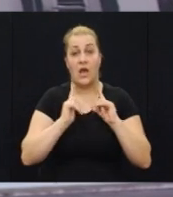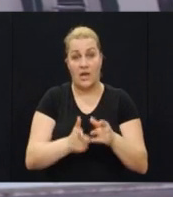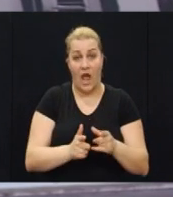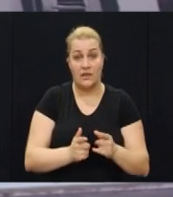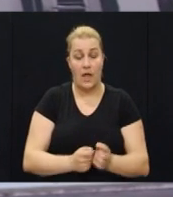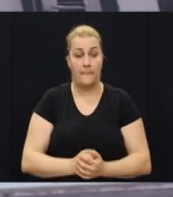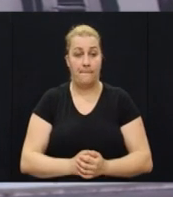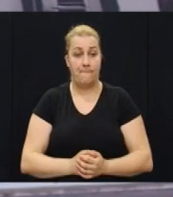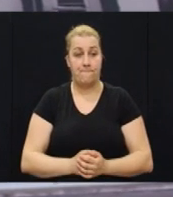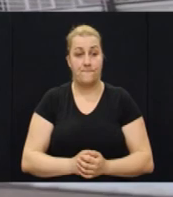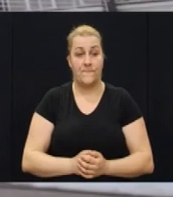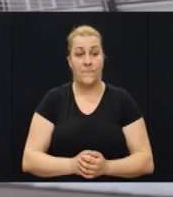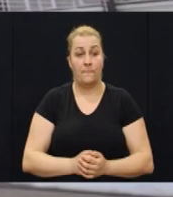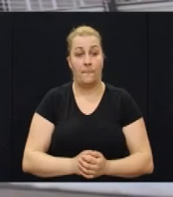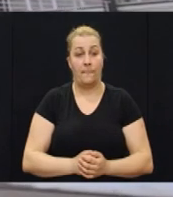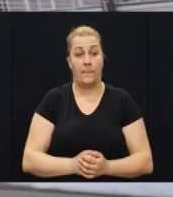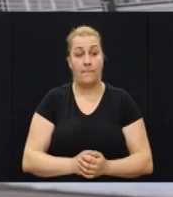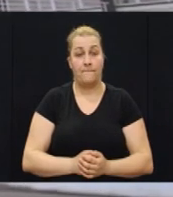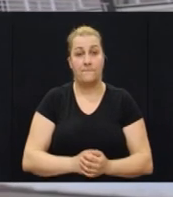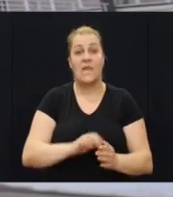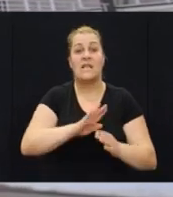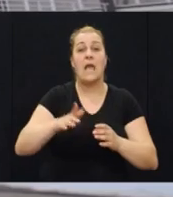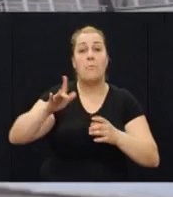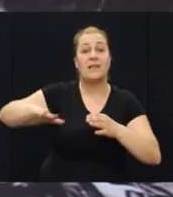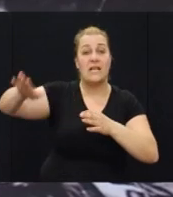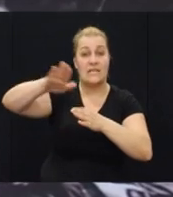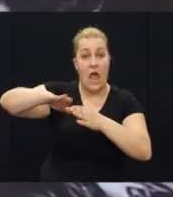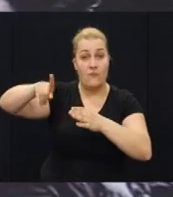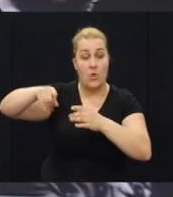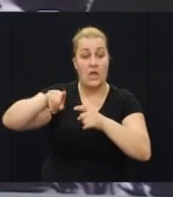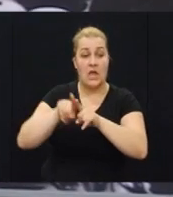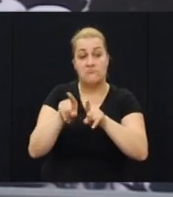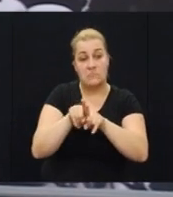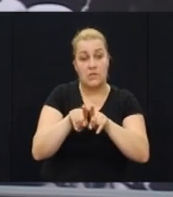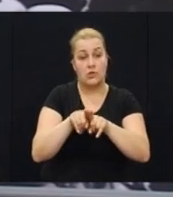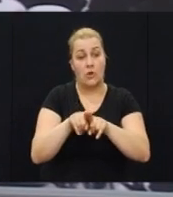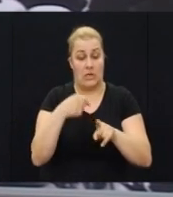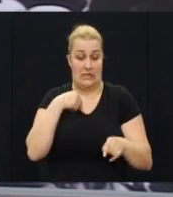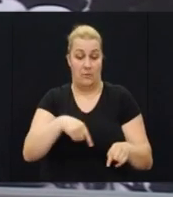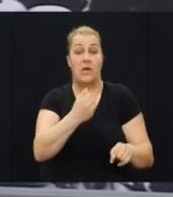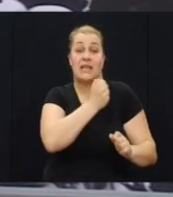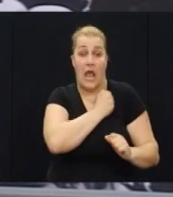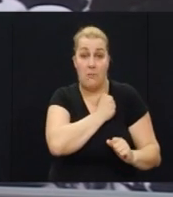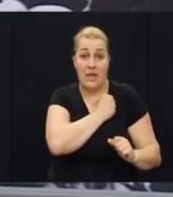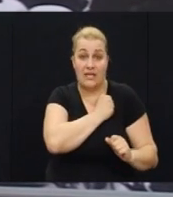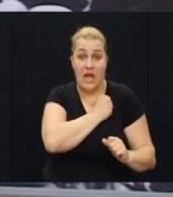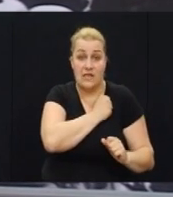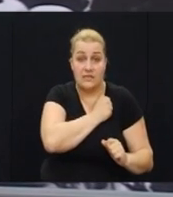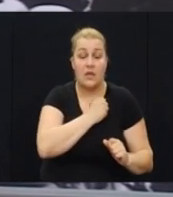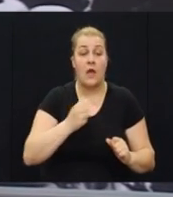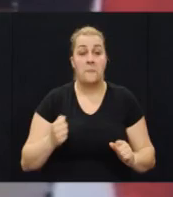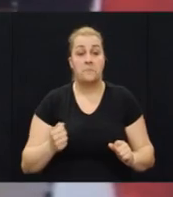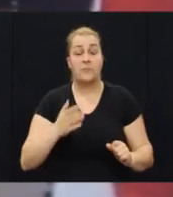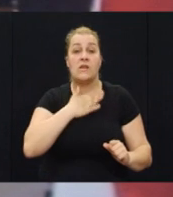rata zapadna Slavonija gdje je isto recimo ja sam dalmatinac gdje je